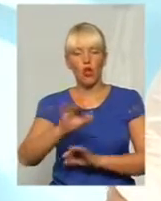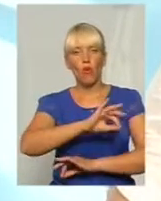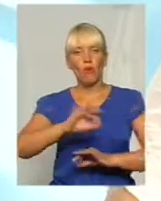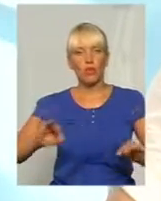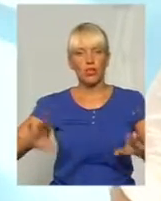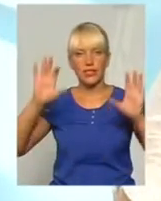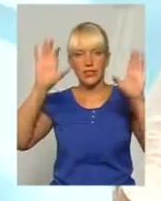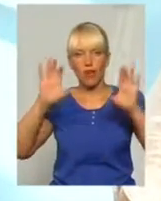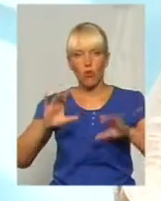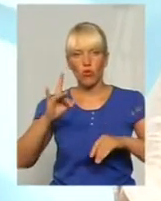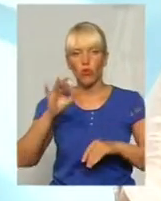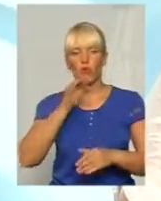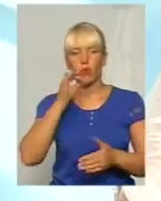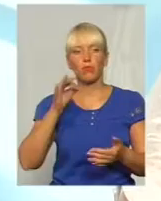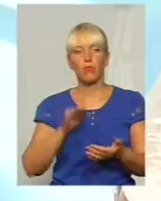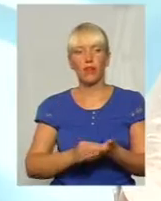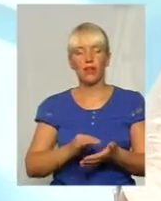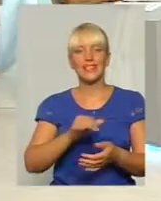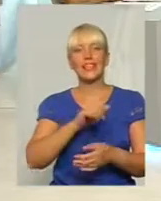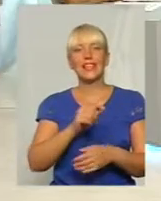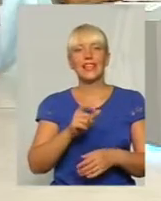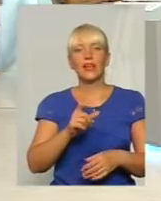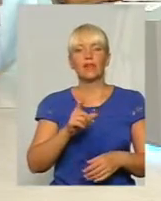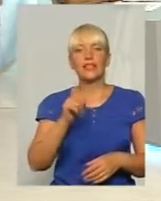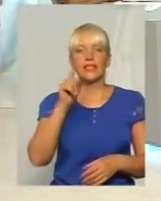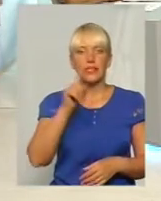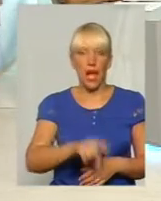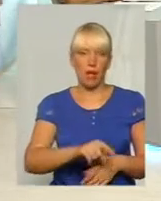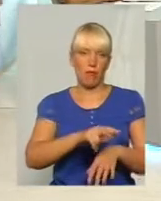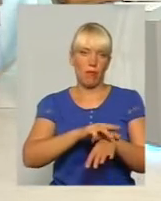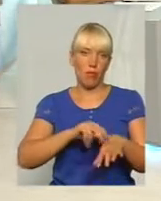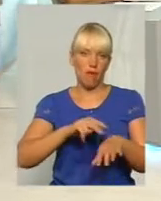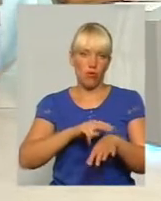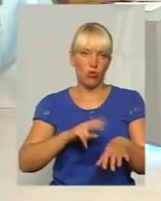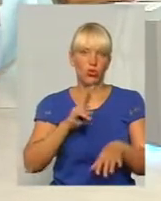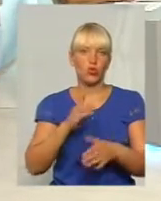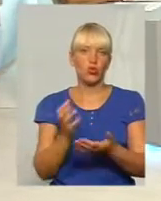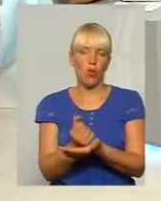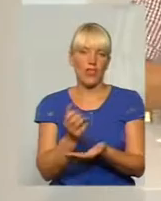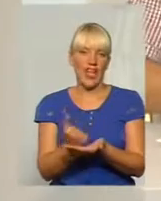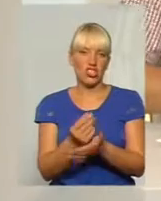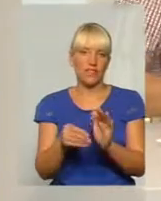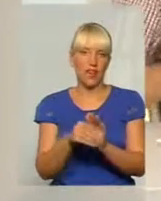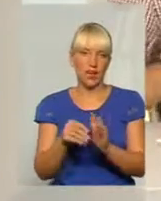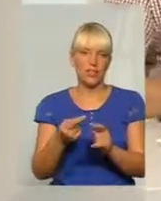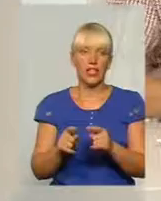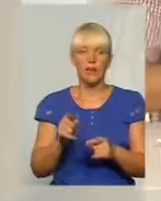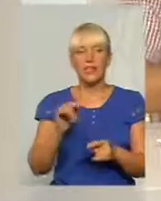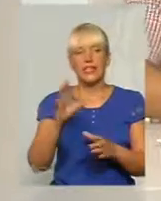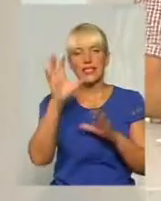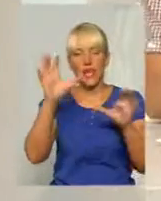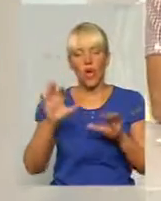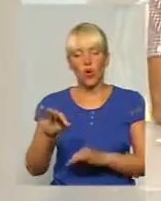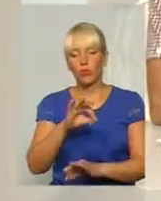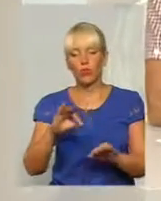закону про відповідальність саме правоохоронців, які наживаються. Законопроєктів багато було в кого хороших,